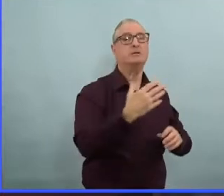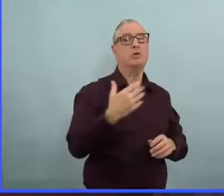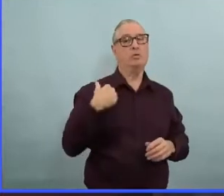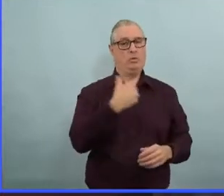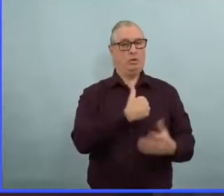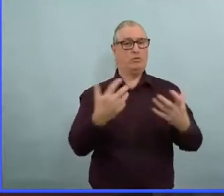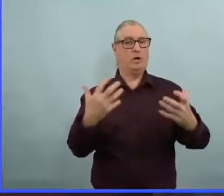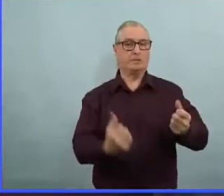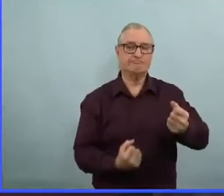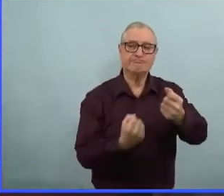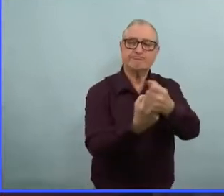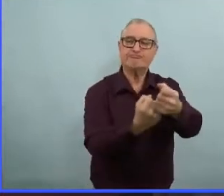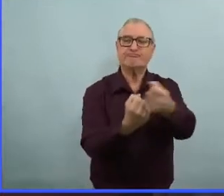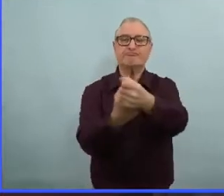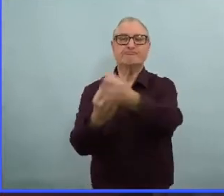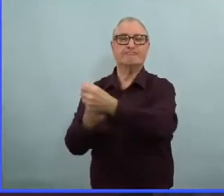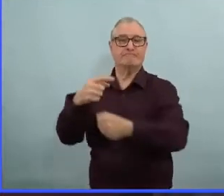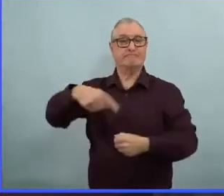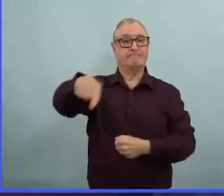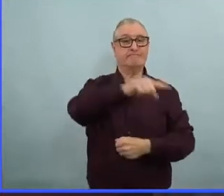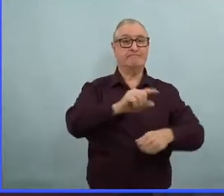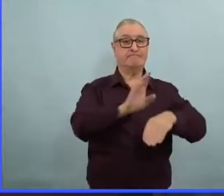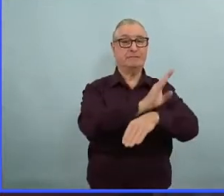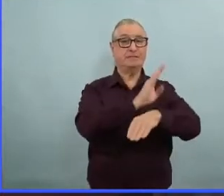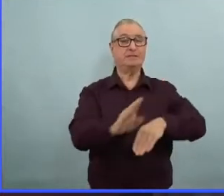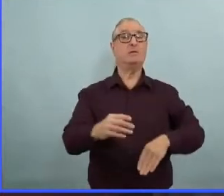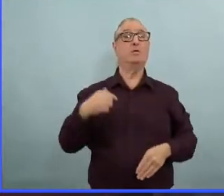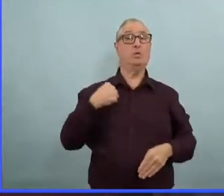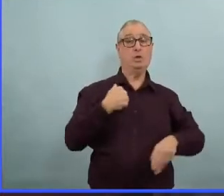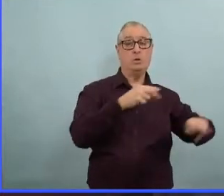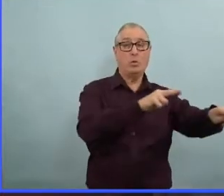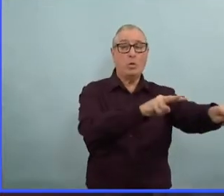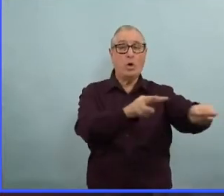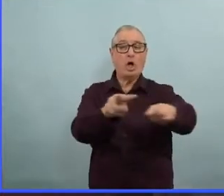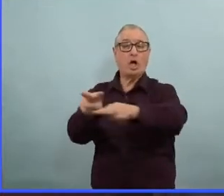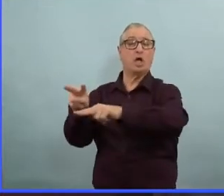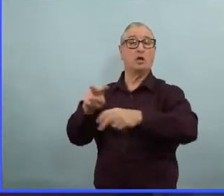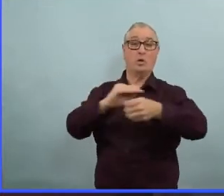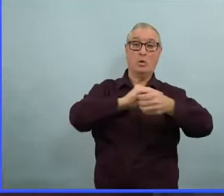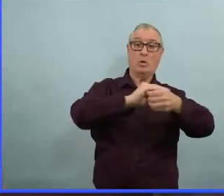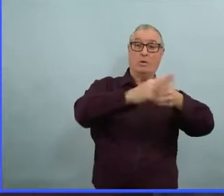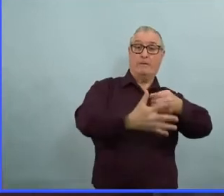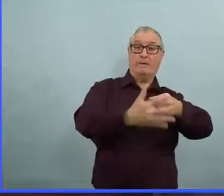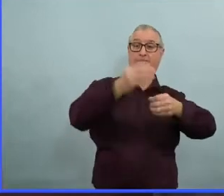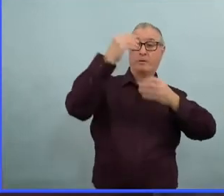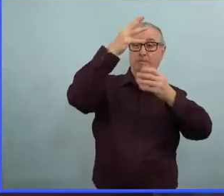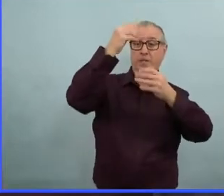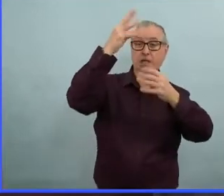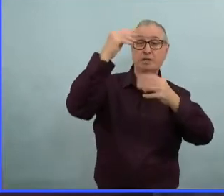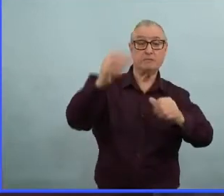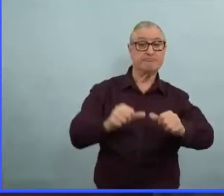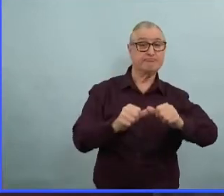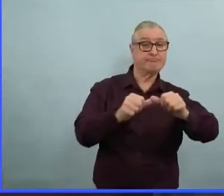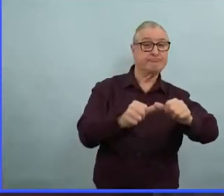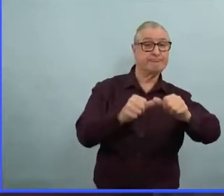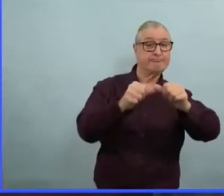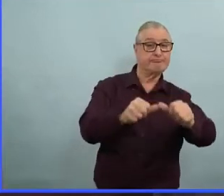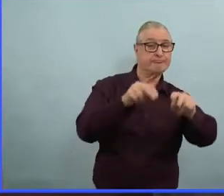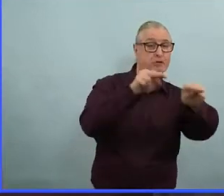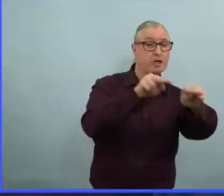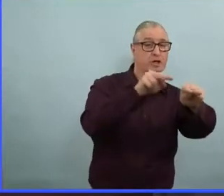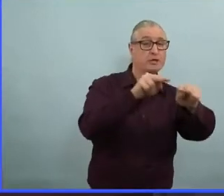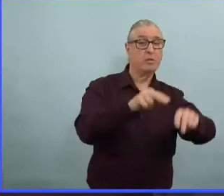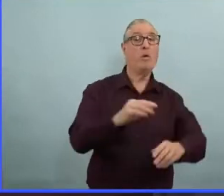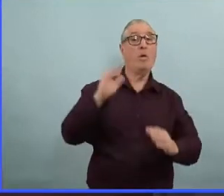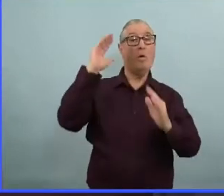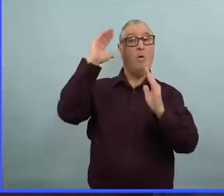Alors, si les données sur la COVID-19 du Manitoba continuent à ressembler à ce qui se